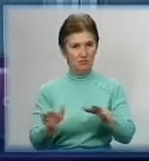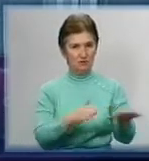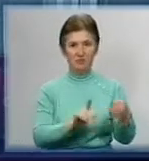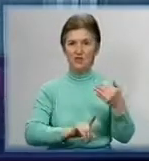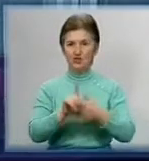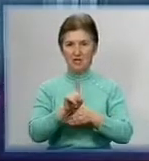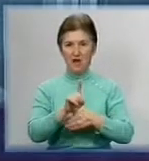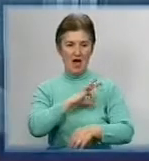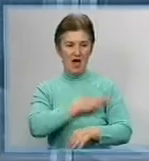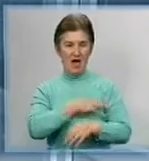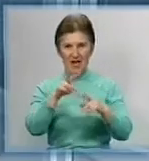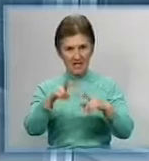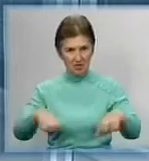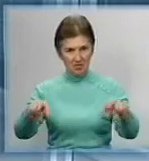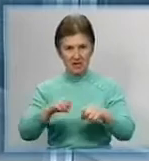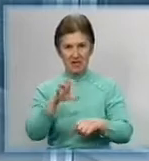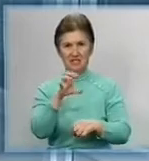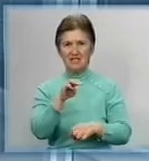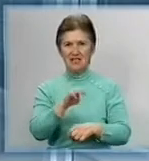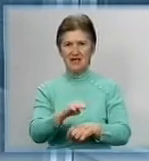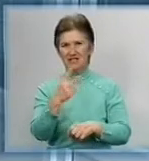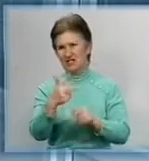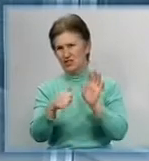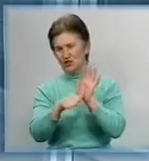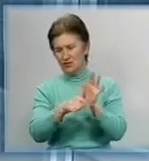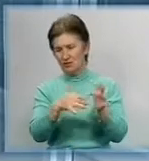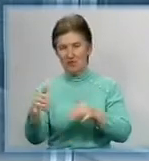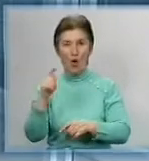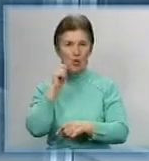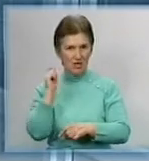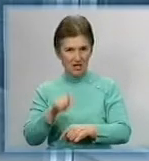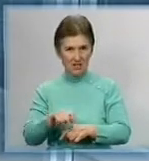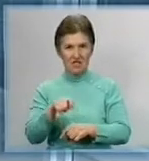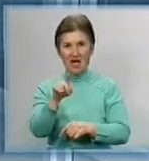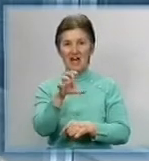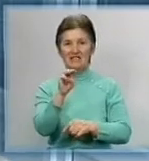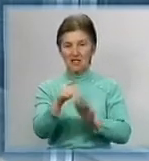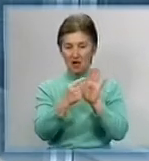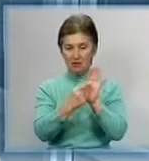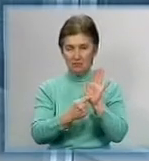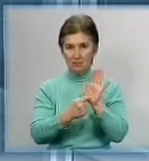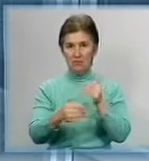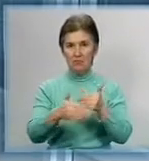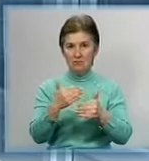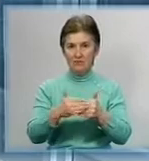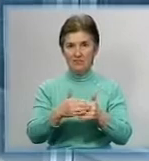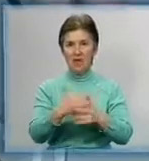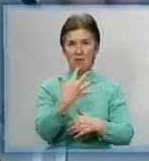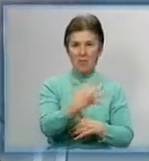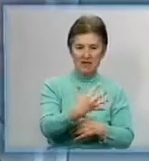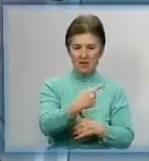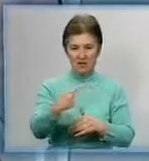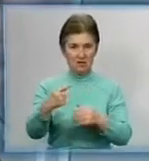провадження за частиною 3 статті 368 Кримінального кодексу України. Санкція цієї статті передбачає покарання від 5 до 10 років